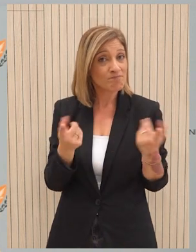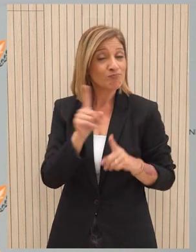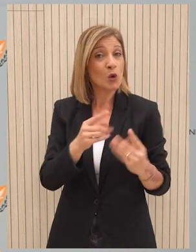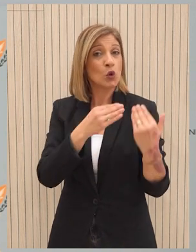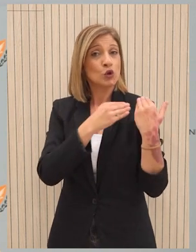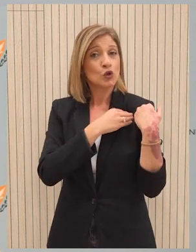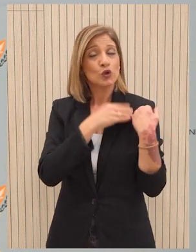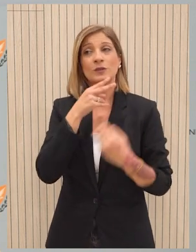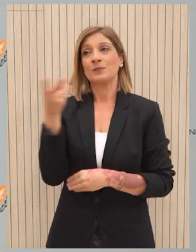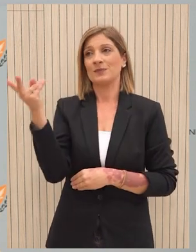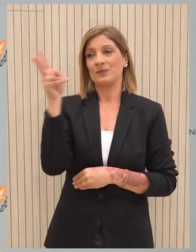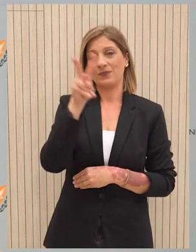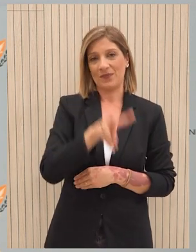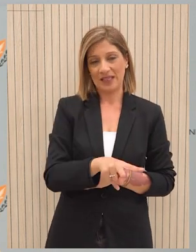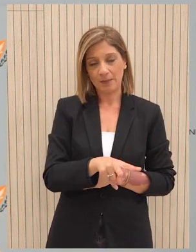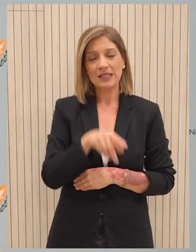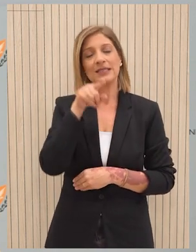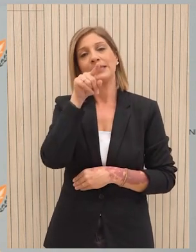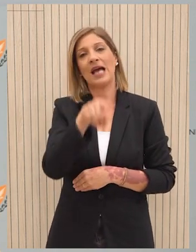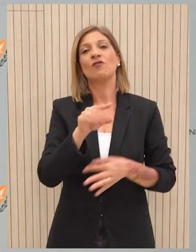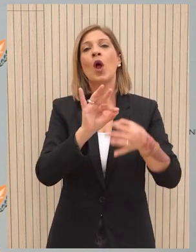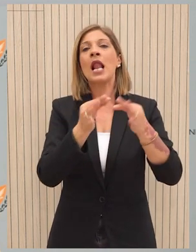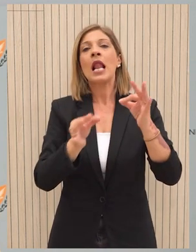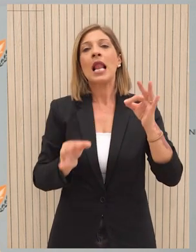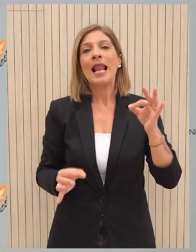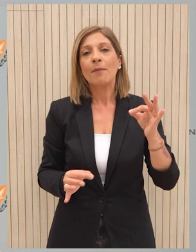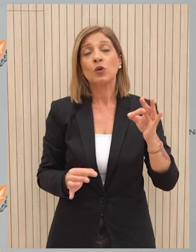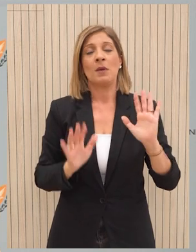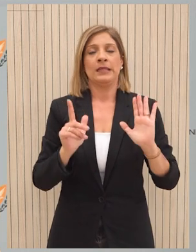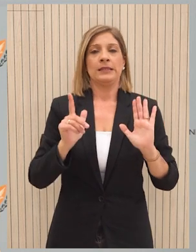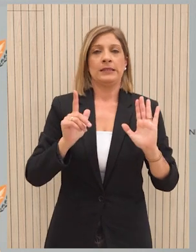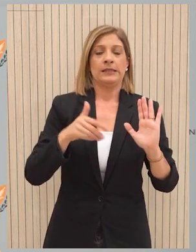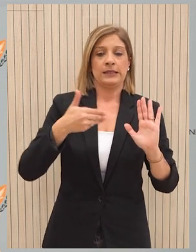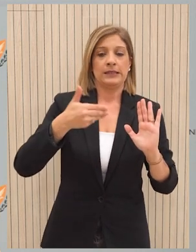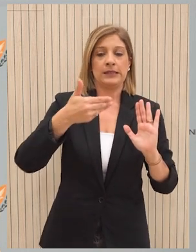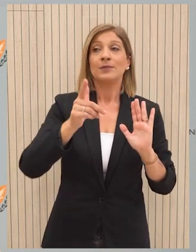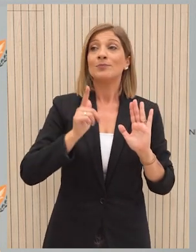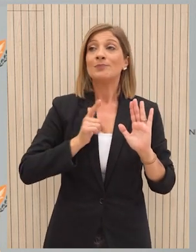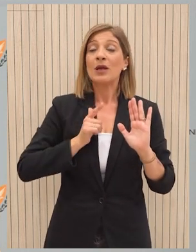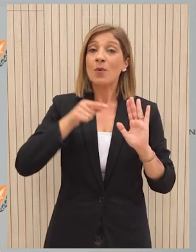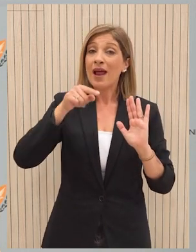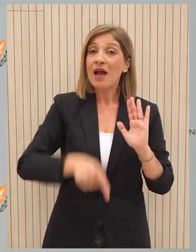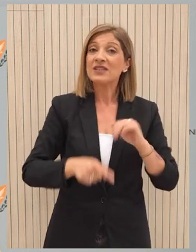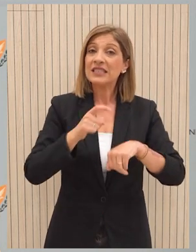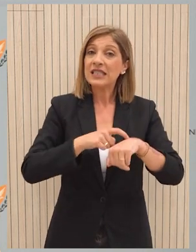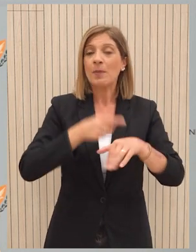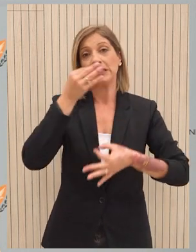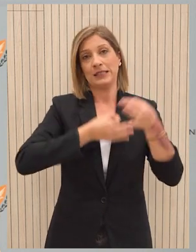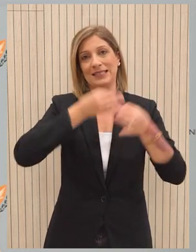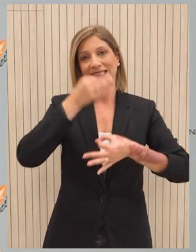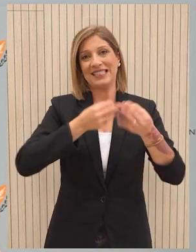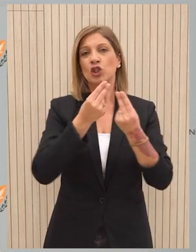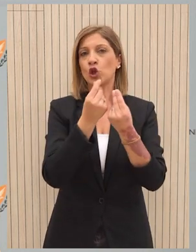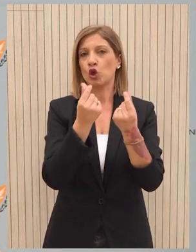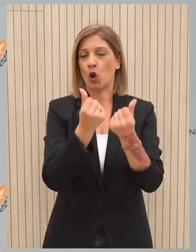Αντιλαμβάνεστε ότι οι συγκεκριμένες λεπτομέρειες του θαλάσσιου διαδρόμου, εάν και εφόσον αυτός υλοποιηθεί, είναι αυτή τη στιγμή η υποσυζήτηση. Εκείνο το